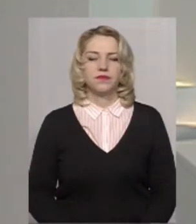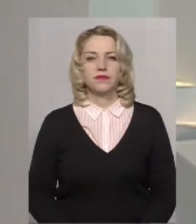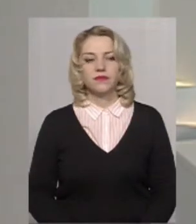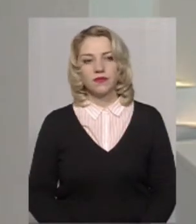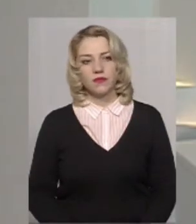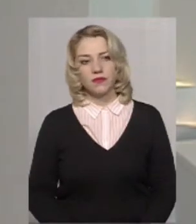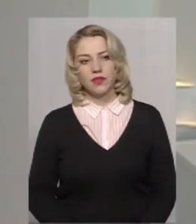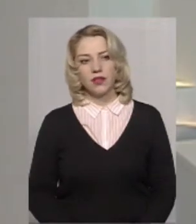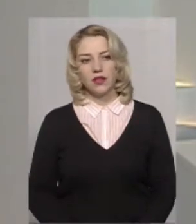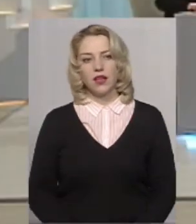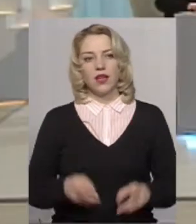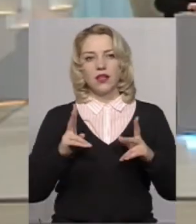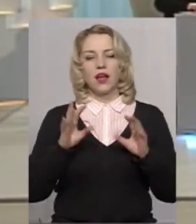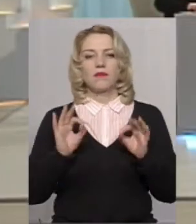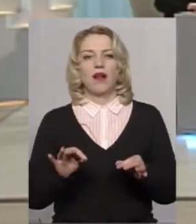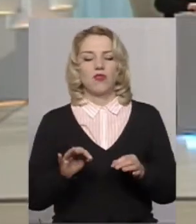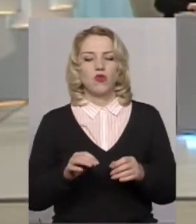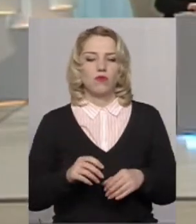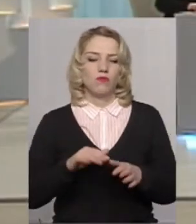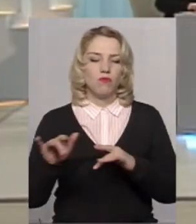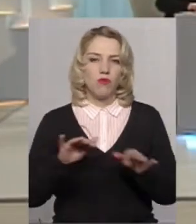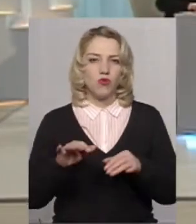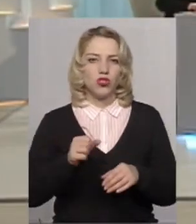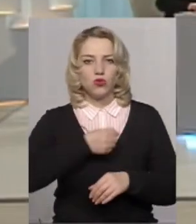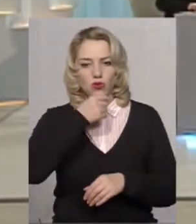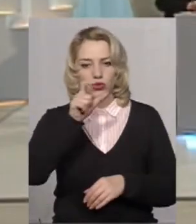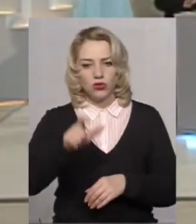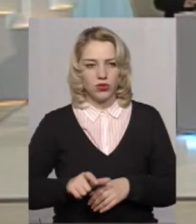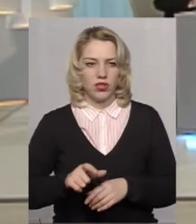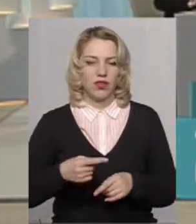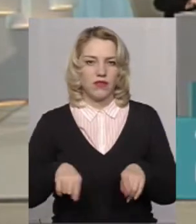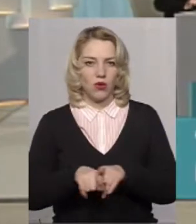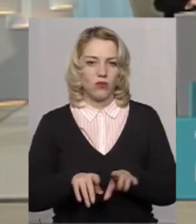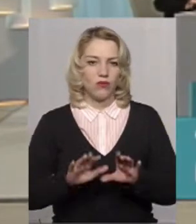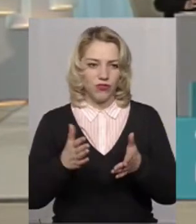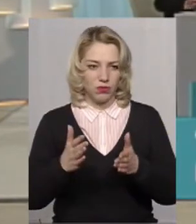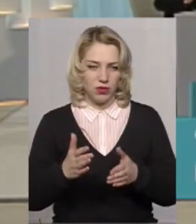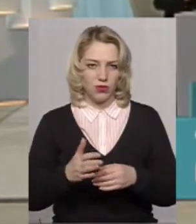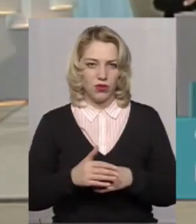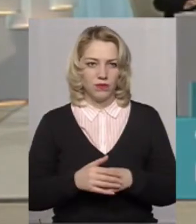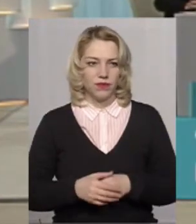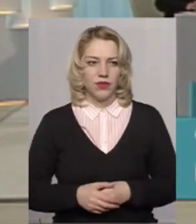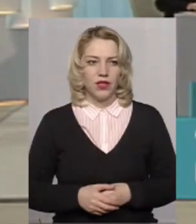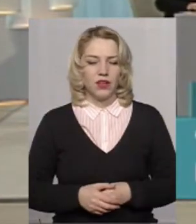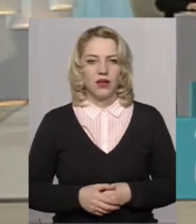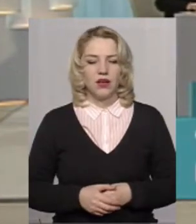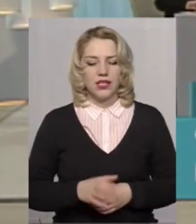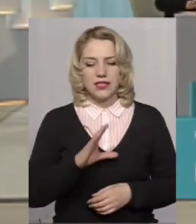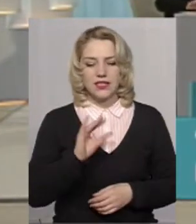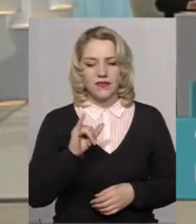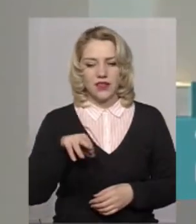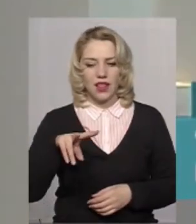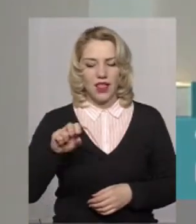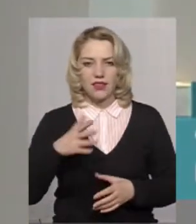Тетяно, як правильно поводитися дорослим? От в цьому випадку не отримала Світлана